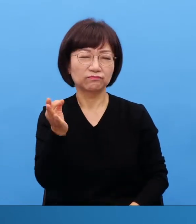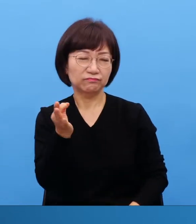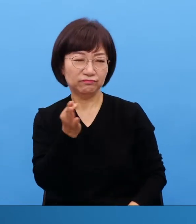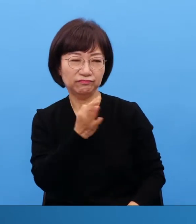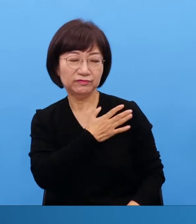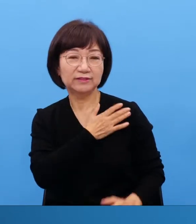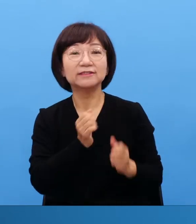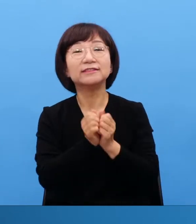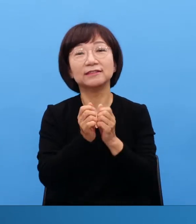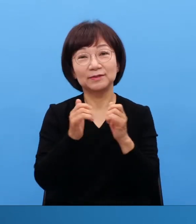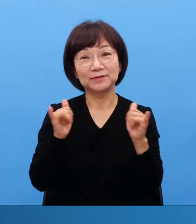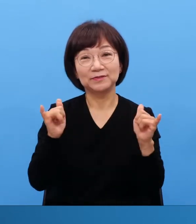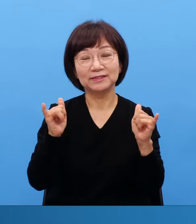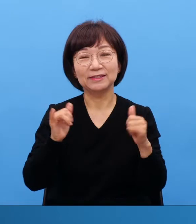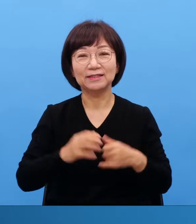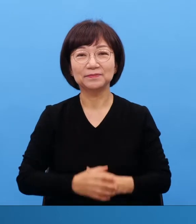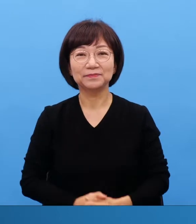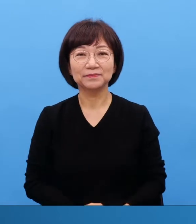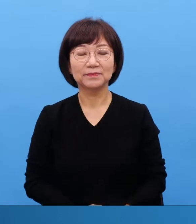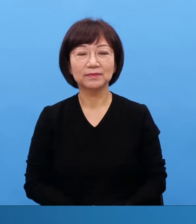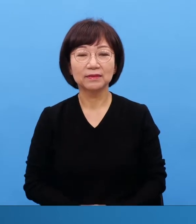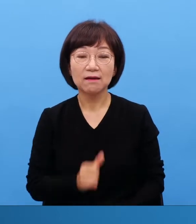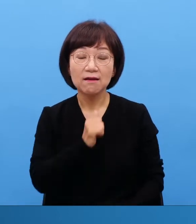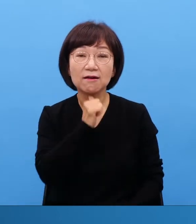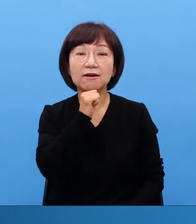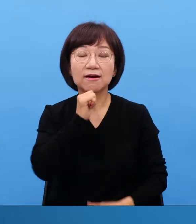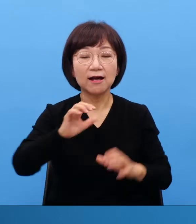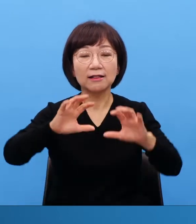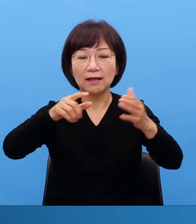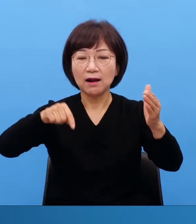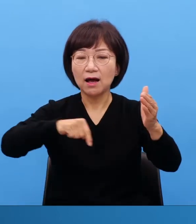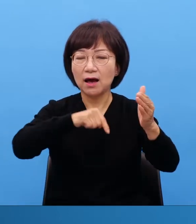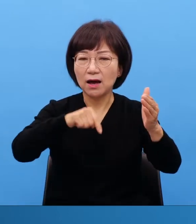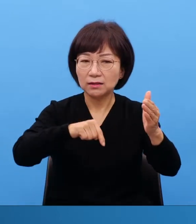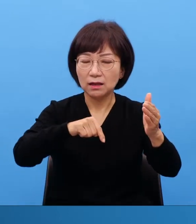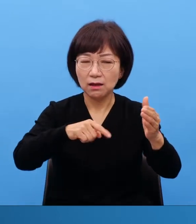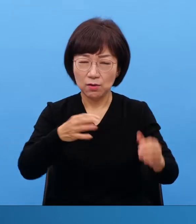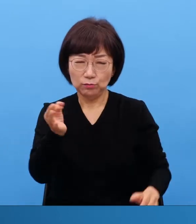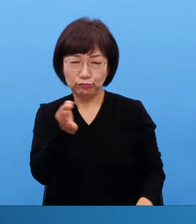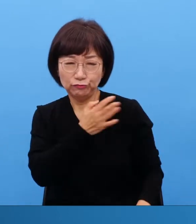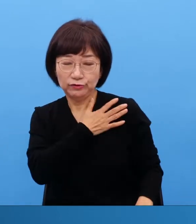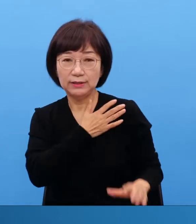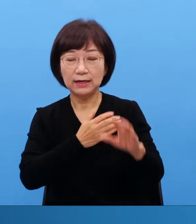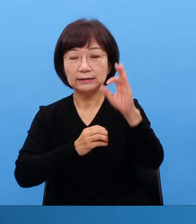아무리 가난한 나라도 그런 영향력이 있는 사람은 오히려 더 많이 가지고 있는거죠 특히